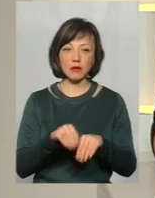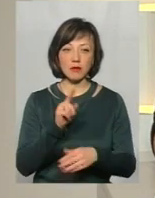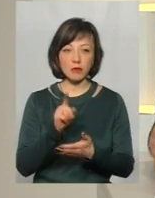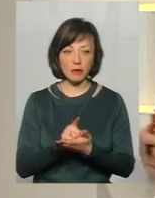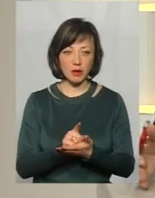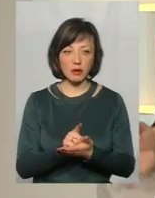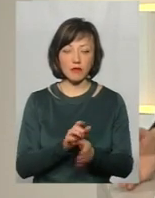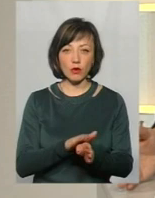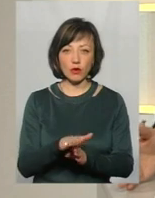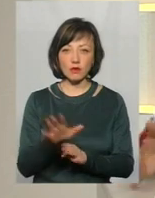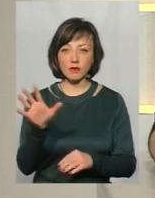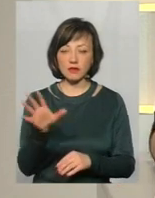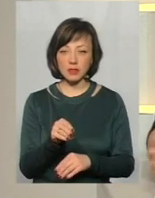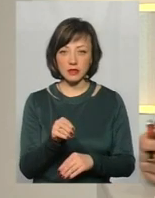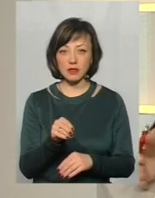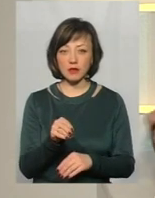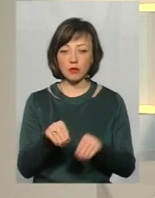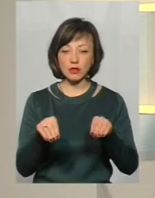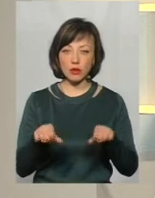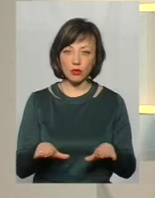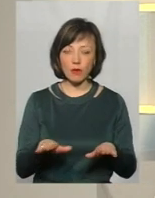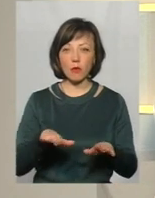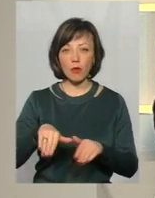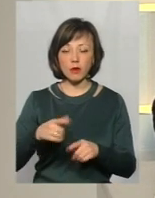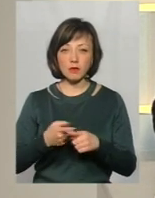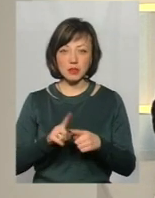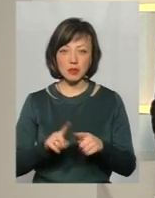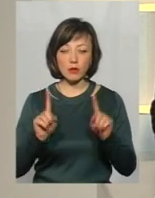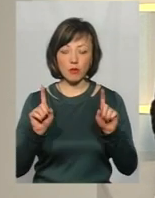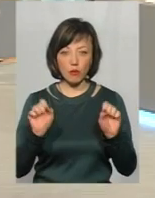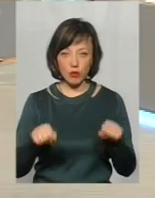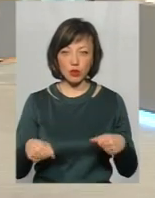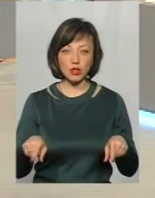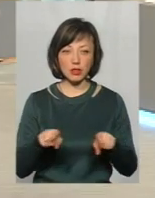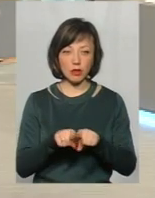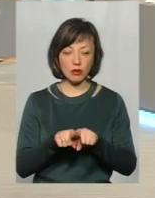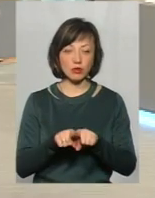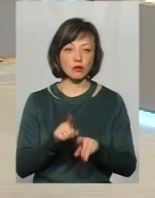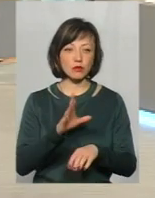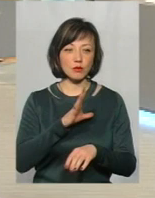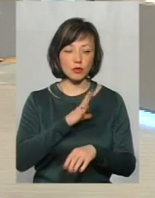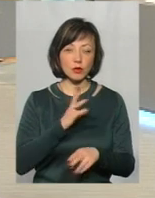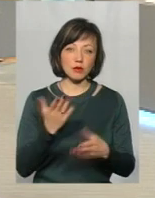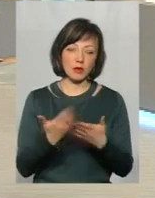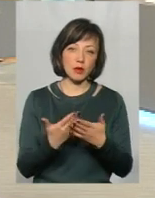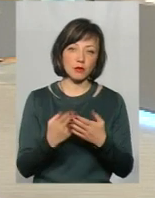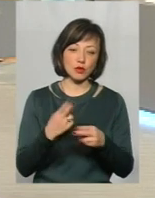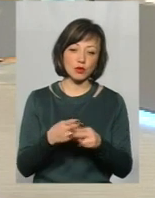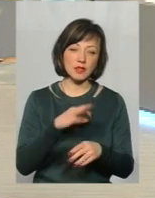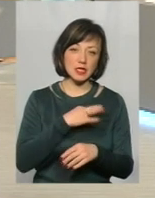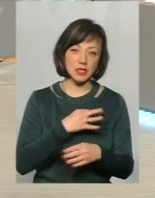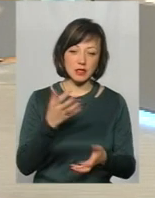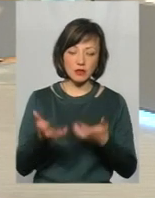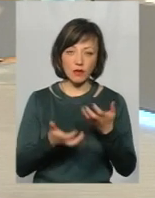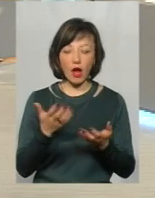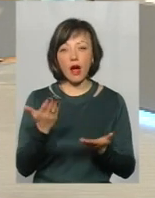виконувати всі постанови, бо потім це може також там бути... Перешкодити слідство. Перешкодити слідство.